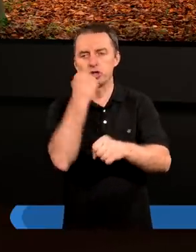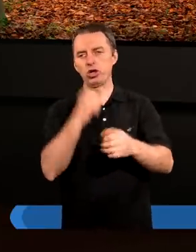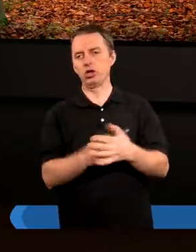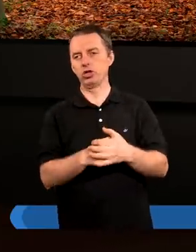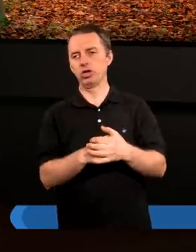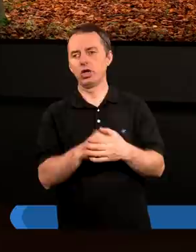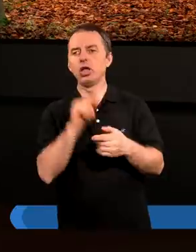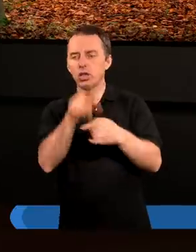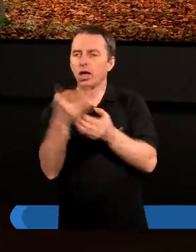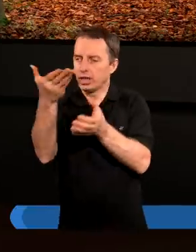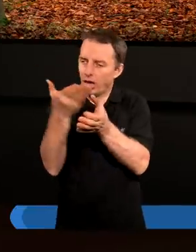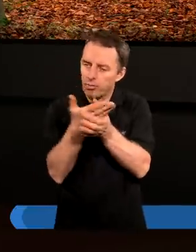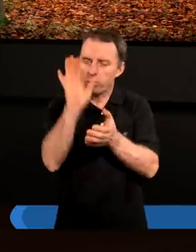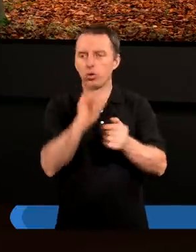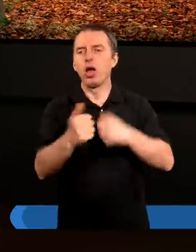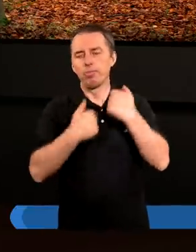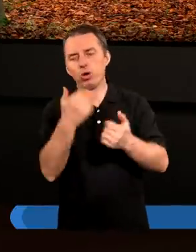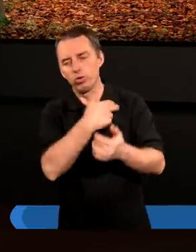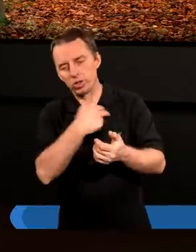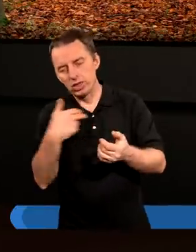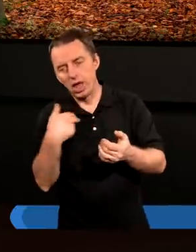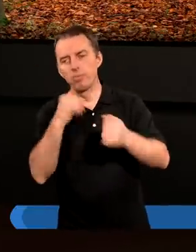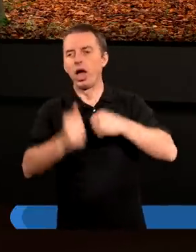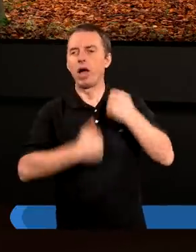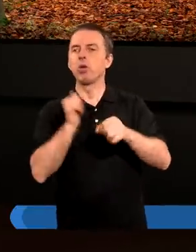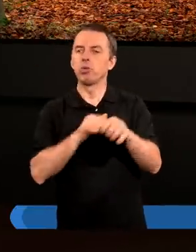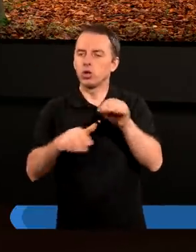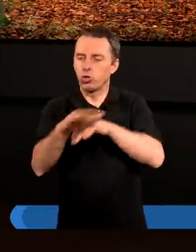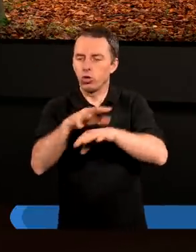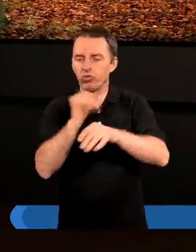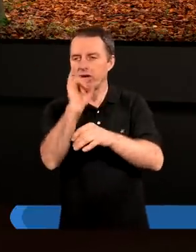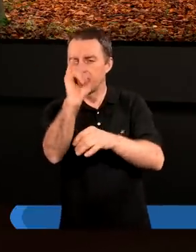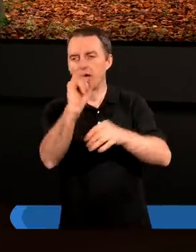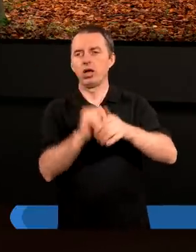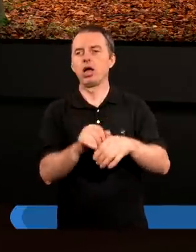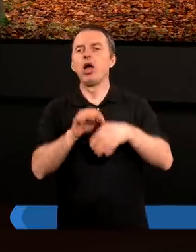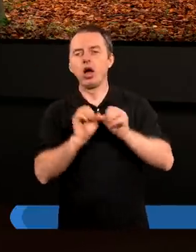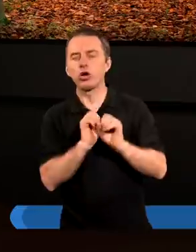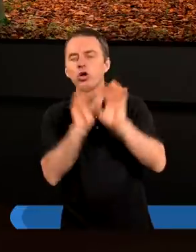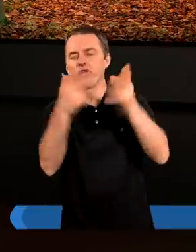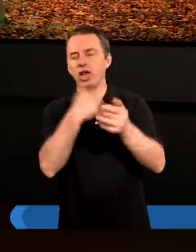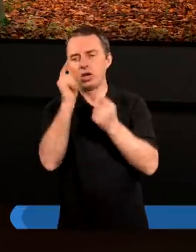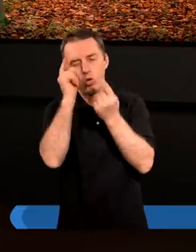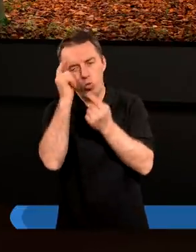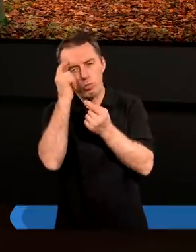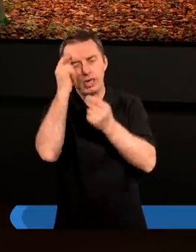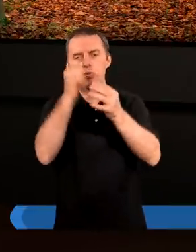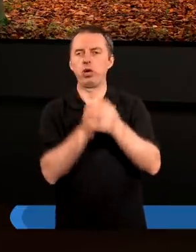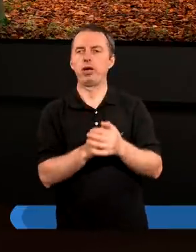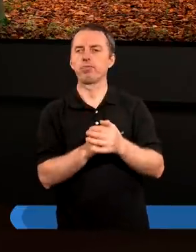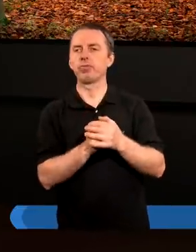zaprosić Boga, aby był z nami, aby Duch Święty Jego rozświecał nasze umysły